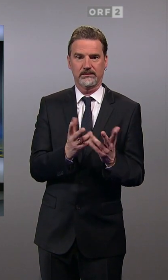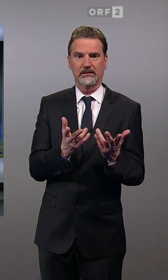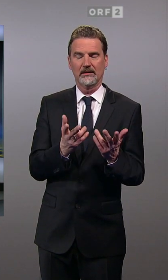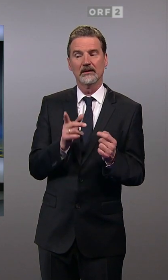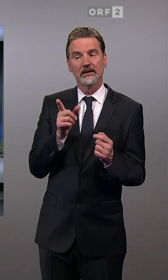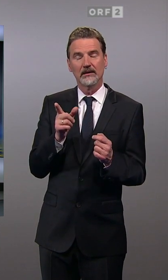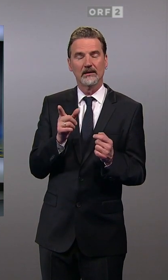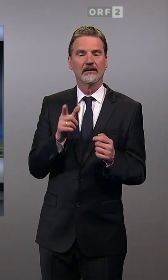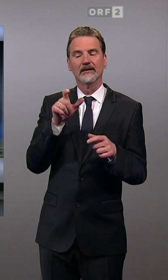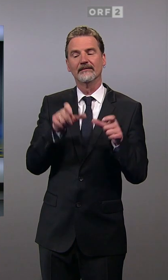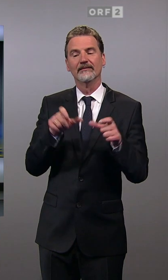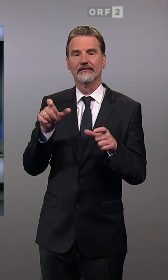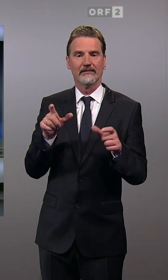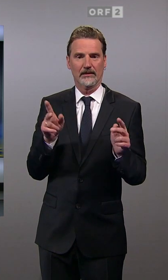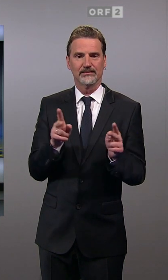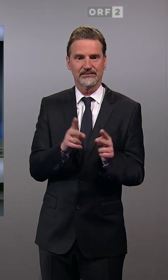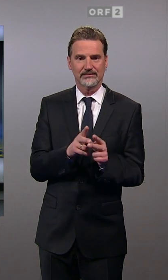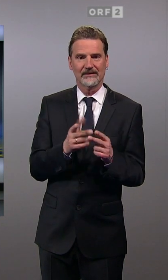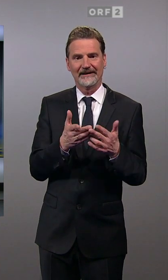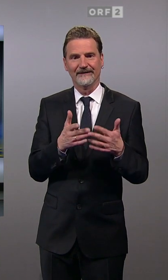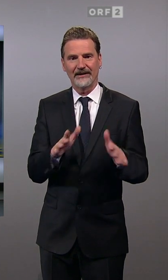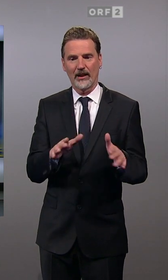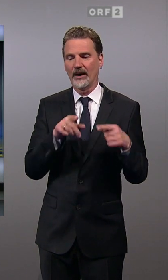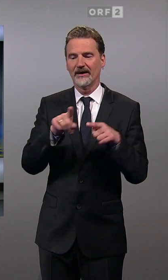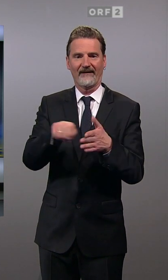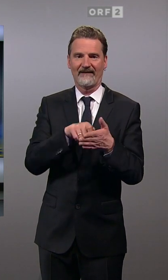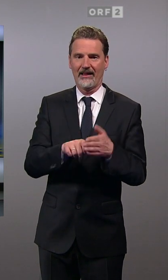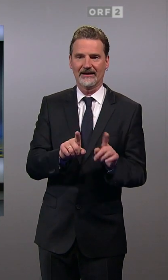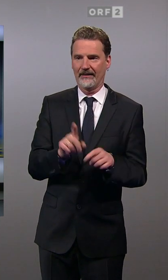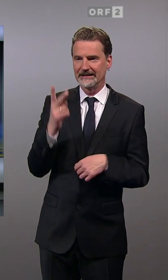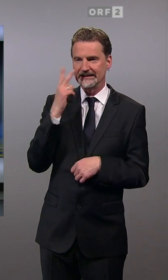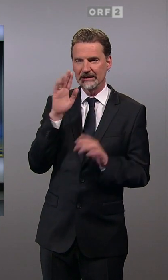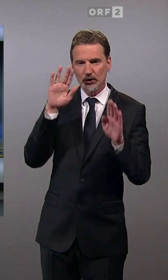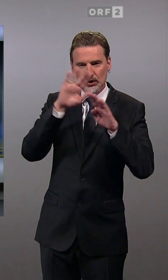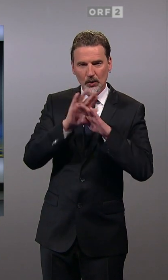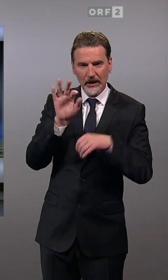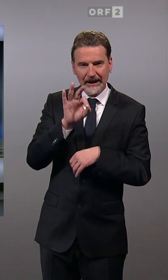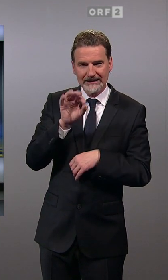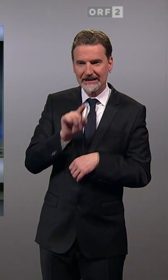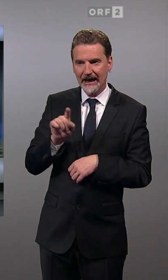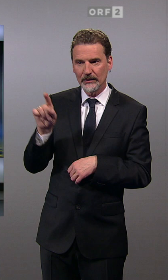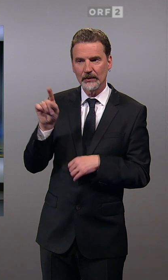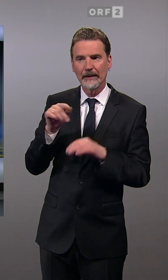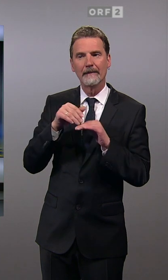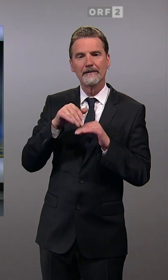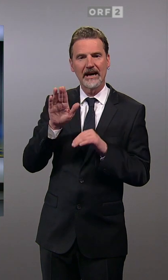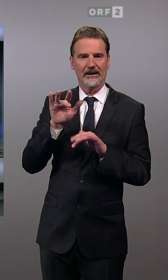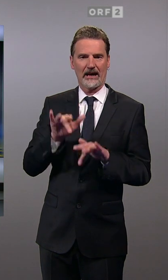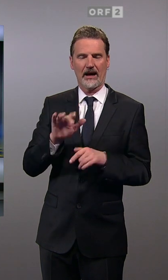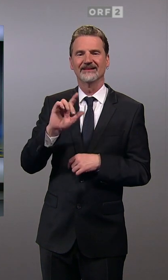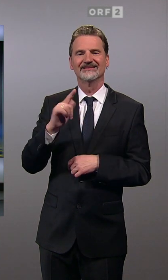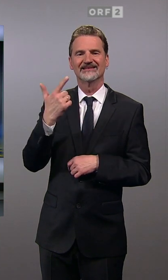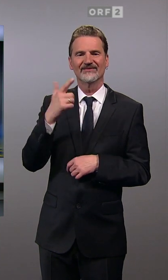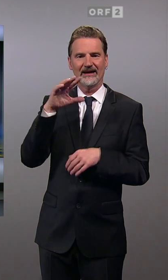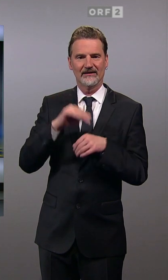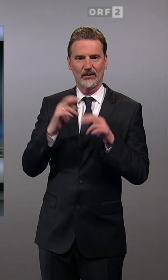Wählerschaft verloren. In den Gemeinden, die hier dunkler eingezeichnet sind, sind mehr solche Zweitwohnsitzer